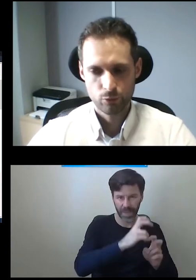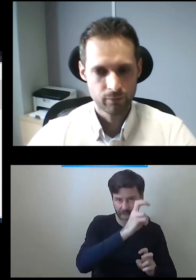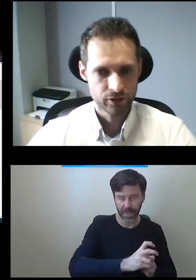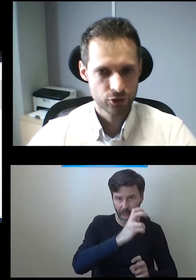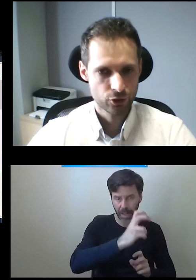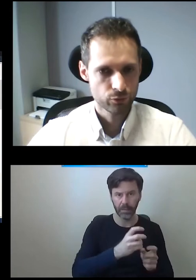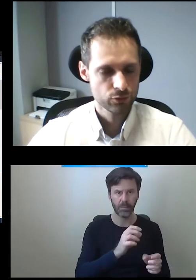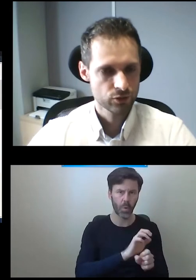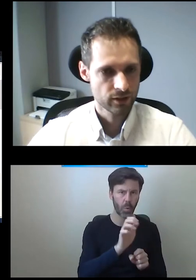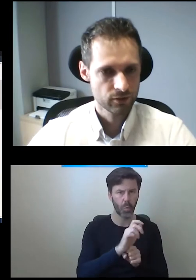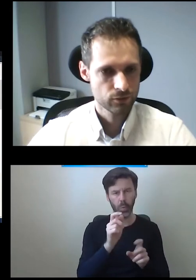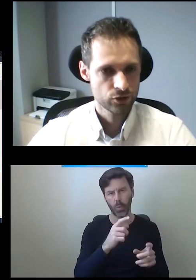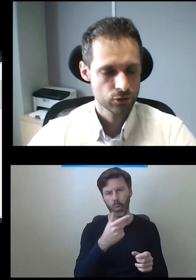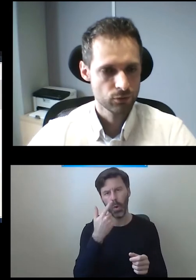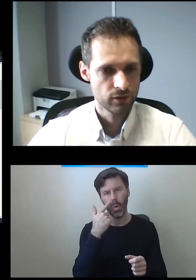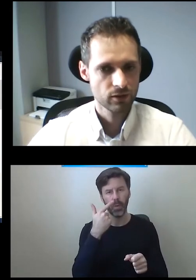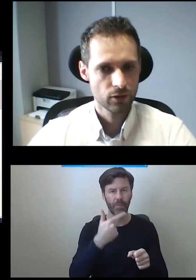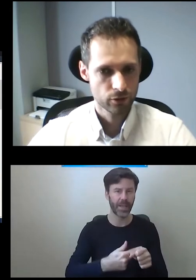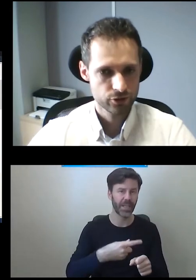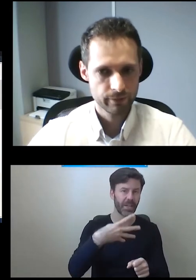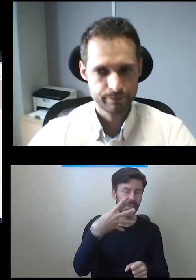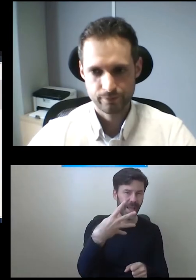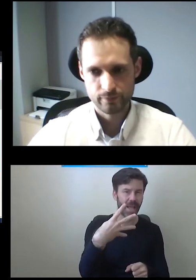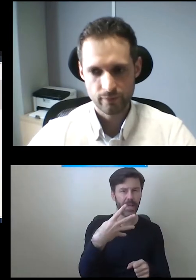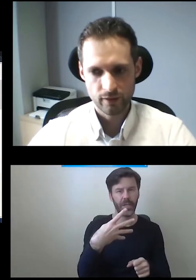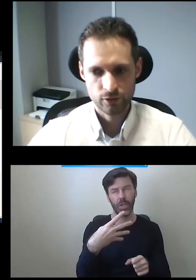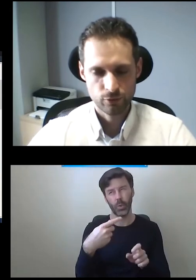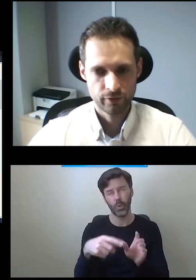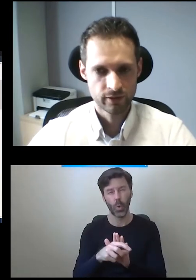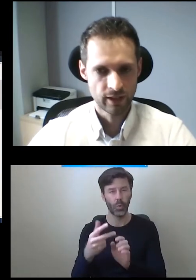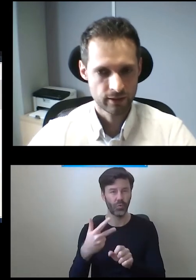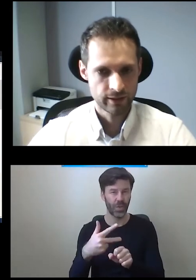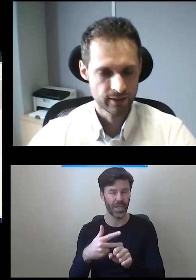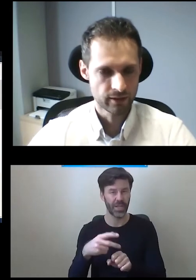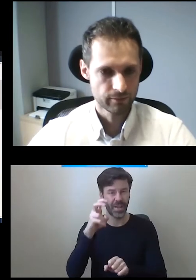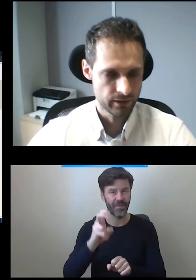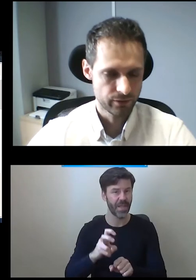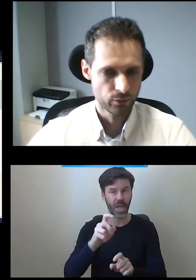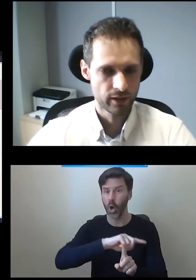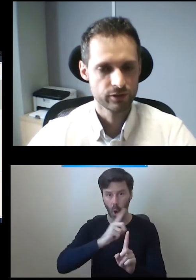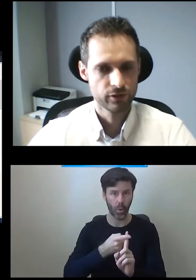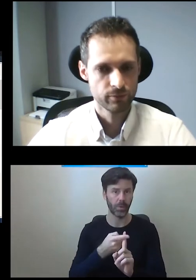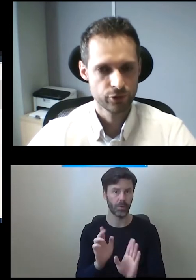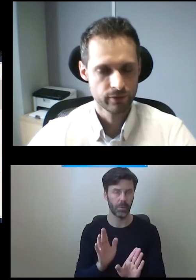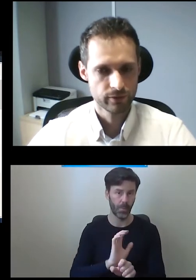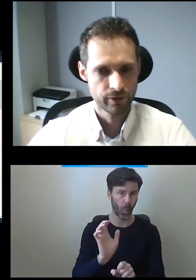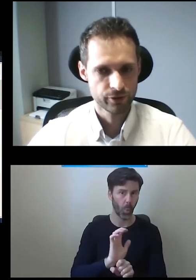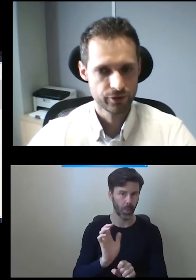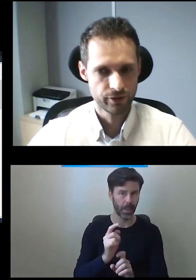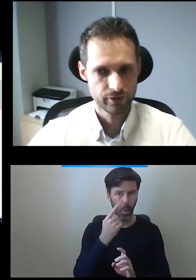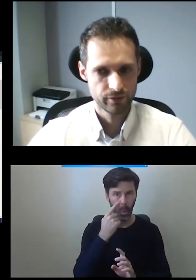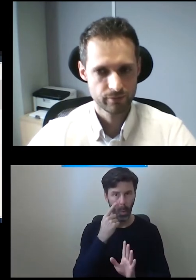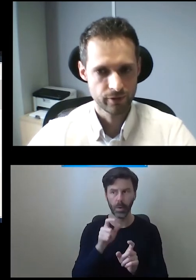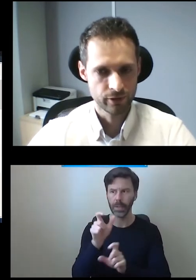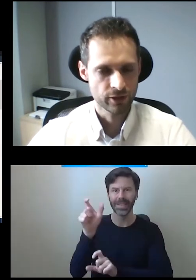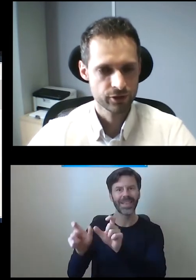Produkujemy gdzieś koło 24-30 wind rocznie. Są to windy dla klienta indywidualnie, czyli musimy zmierzyć